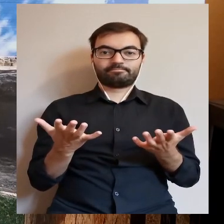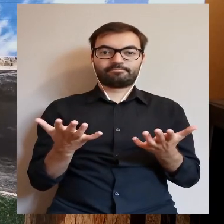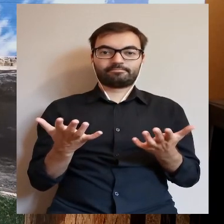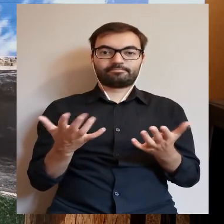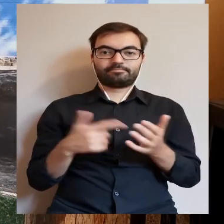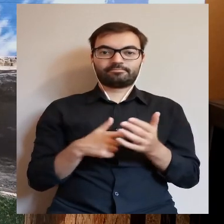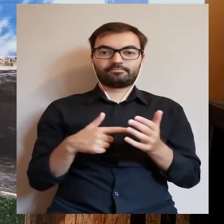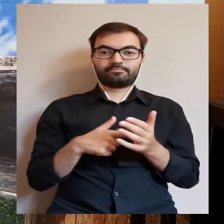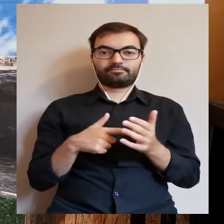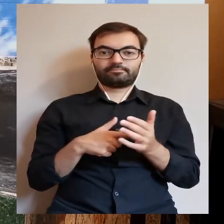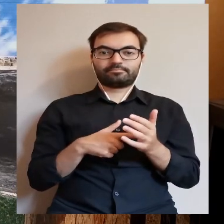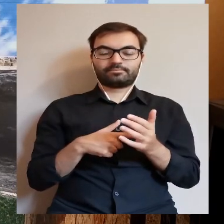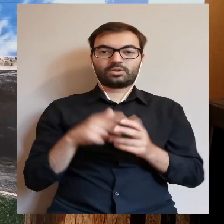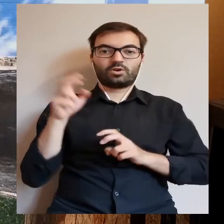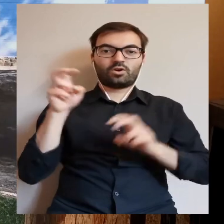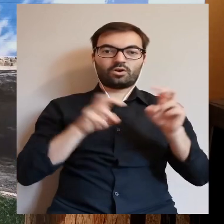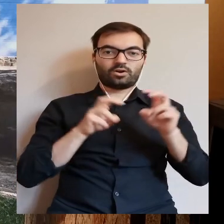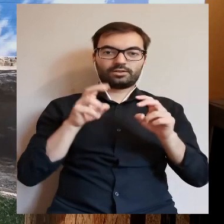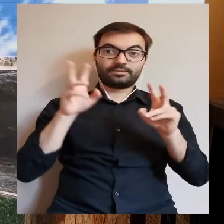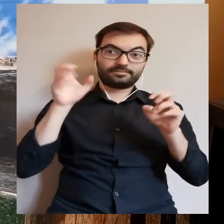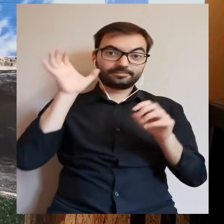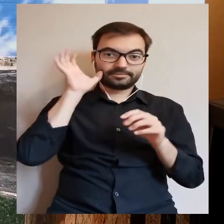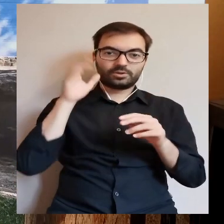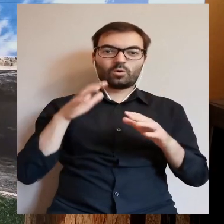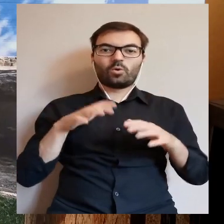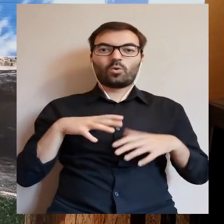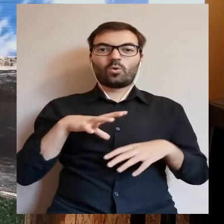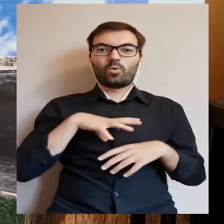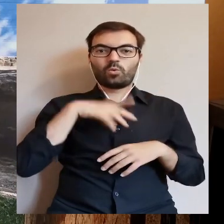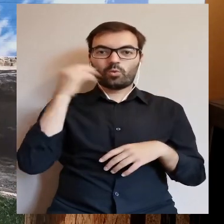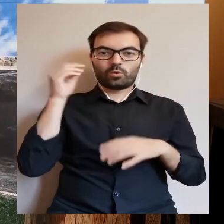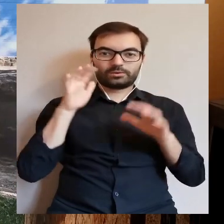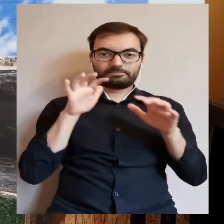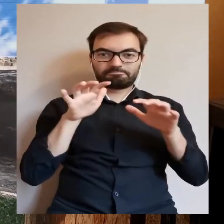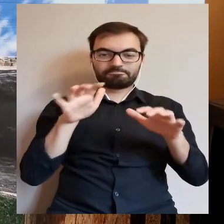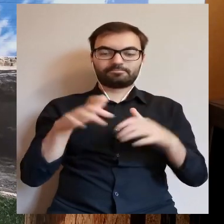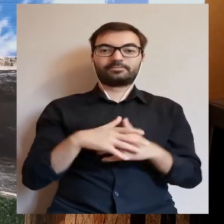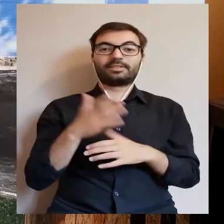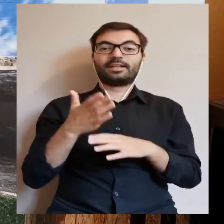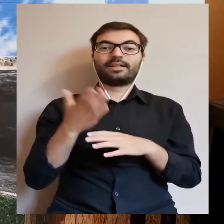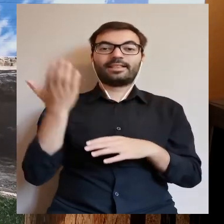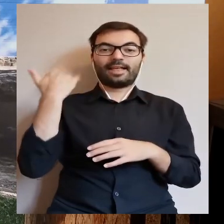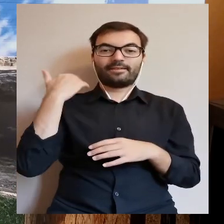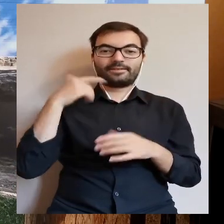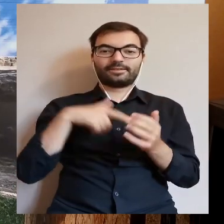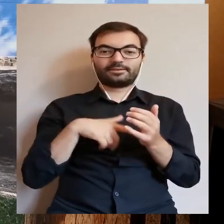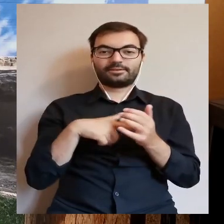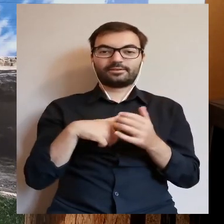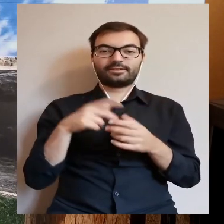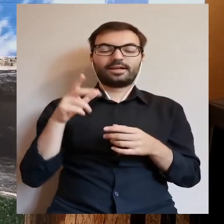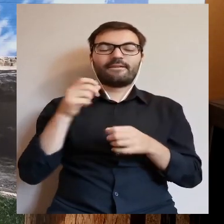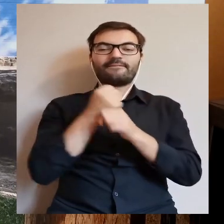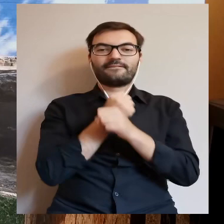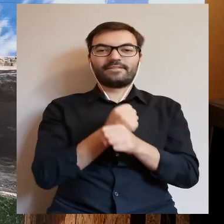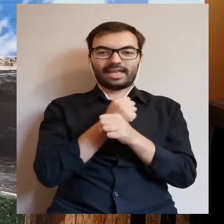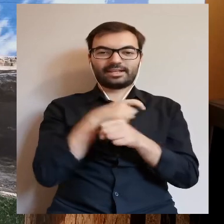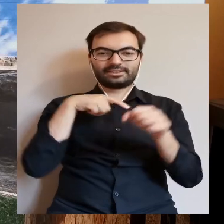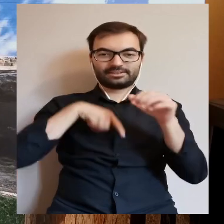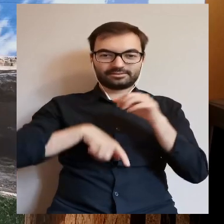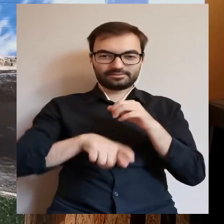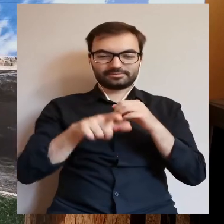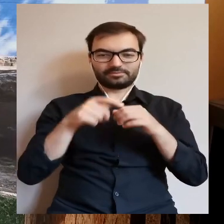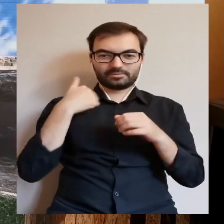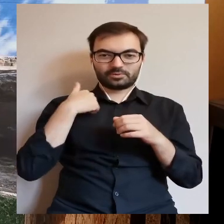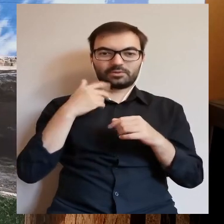i jest to hotel nawiedzony, ponieważ dawny lokator podziemi, czyli tych lochów